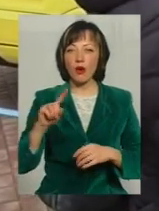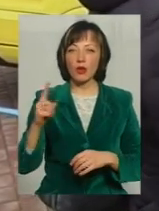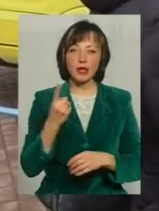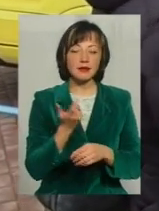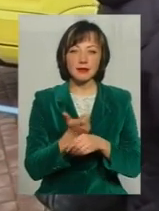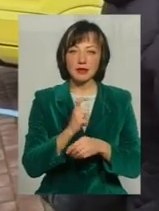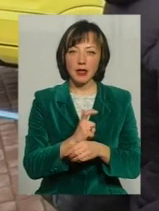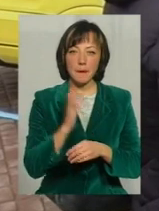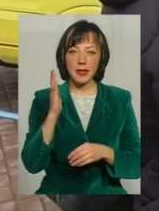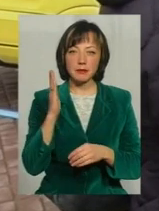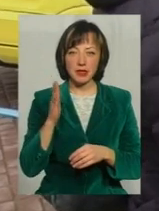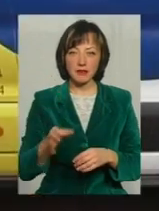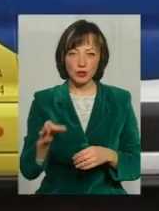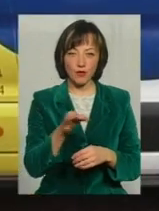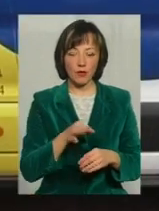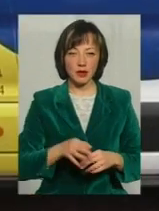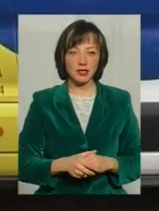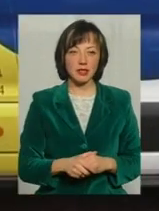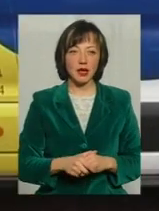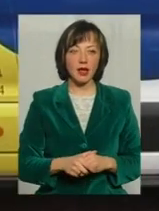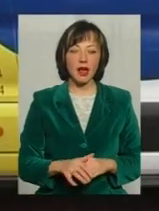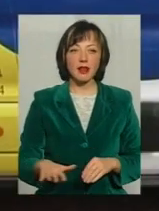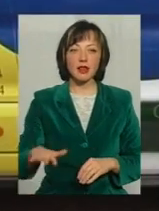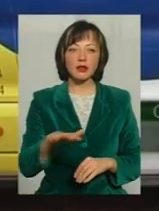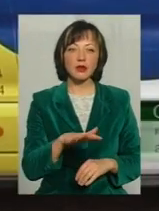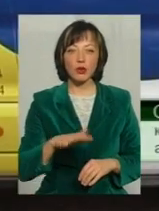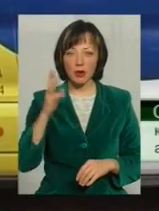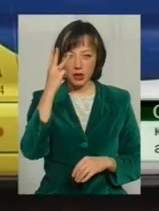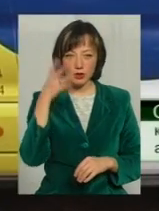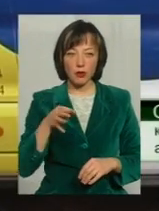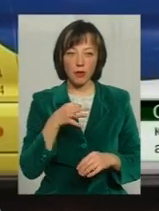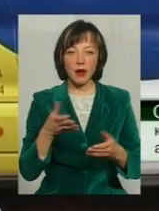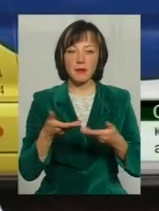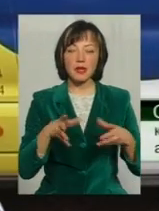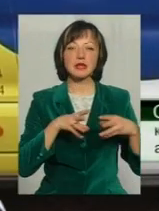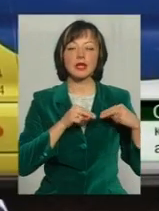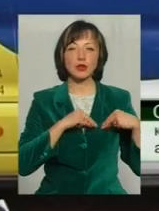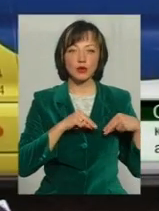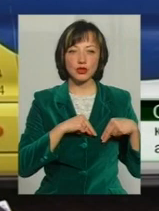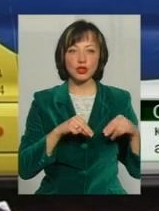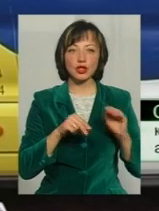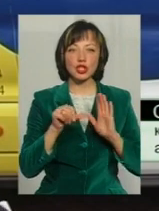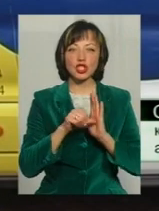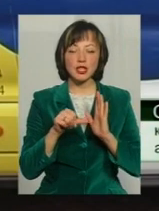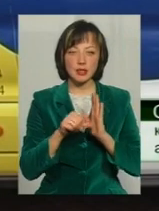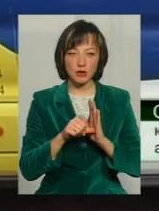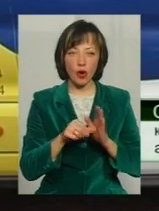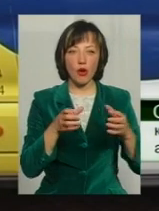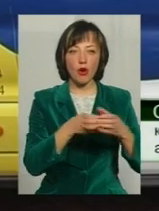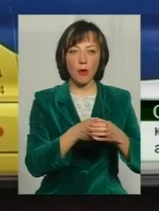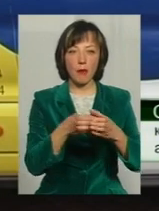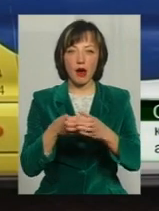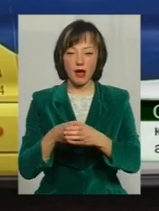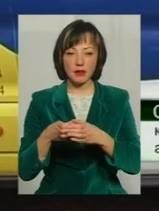найперспективніших на Хмельниччині На території Хмельницької області ми сподіваємо з шістю громадами